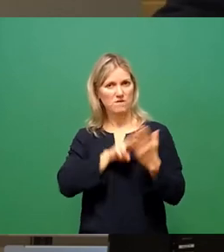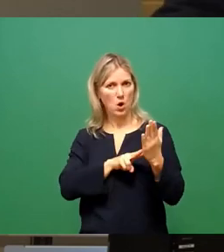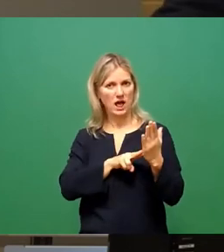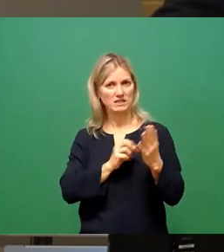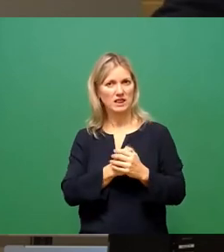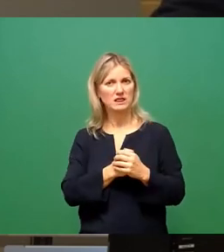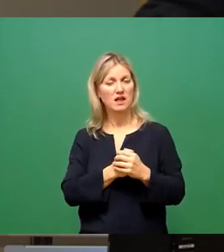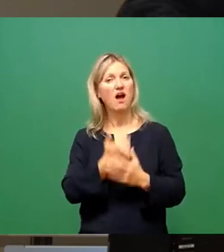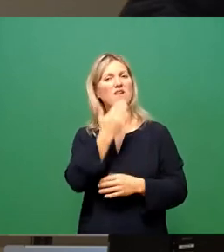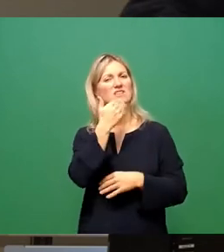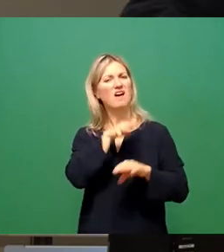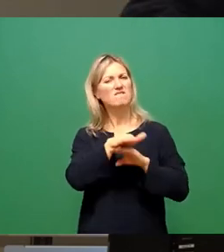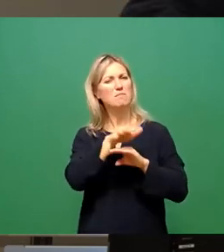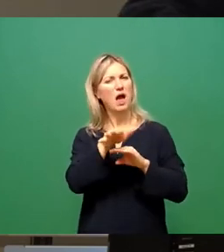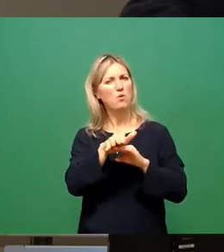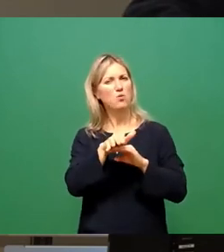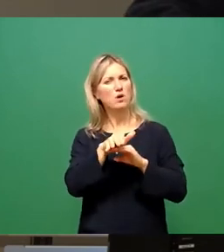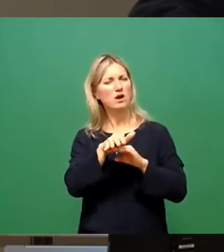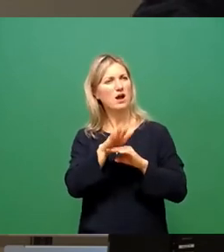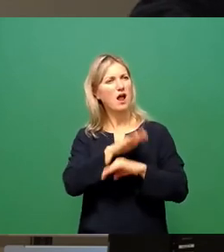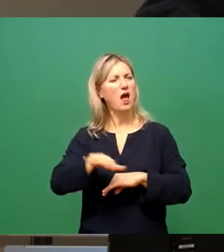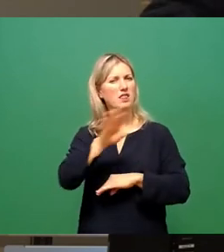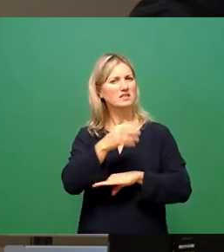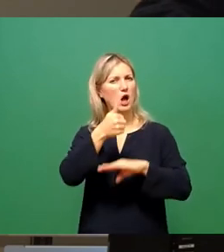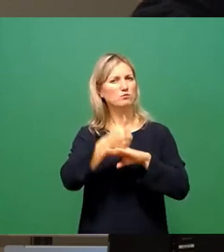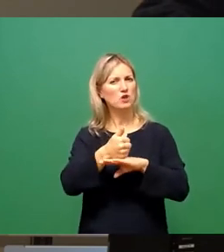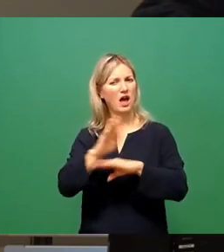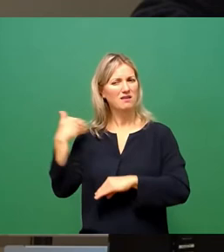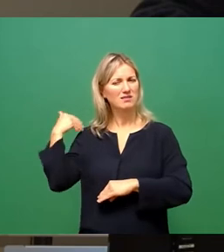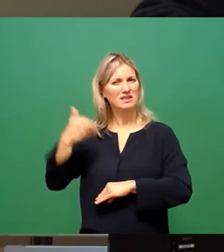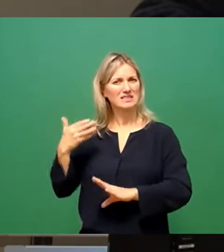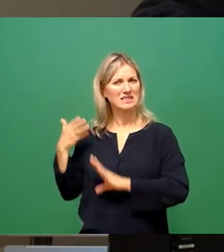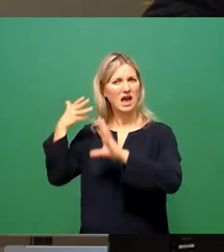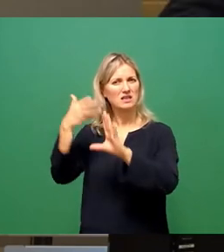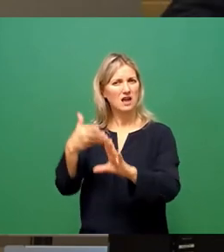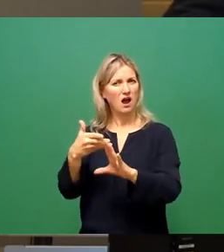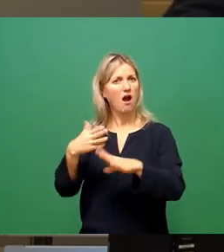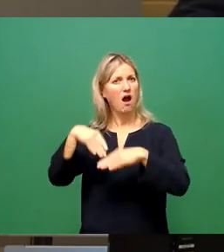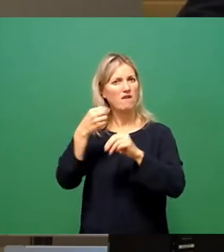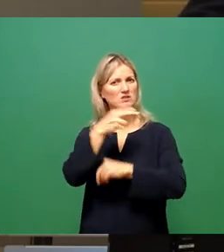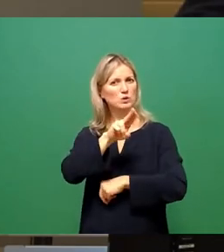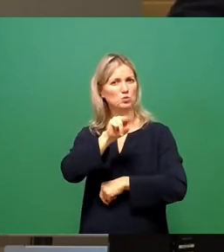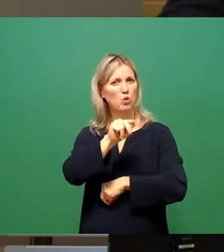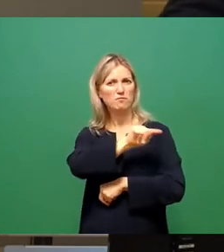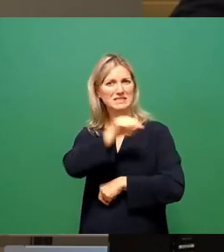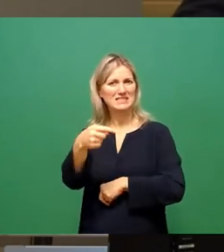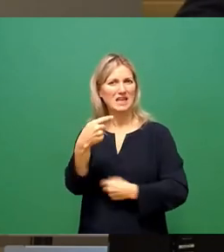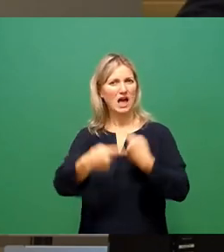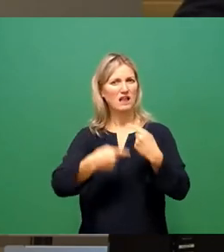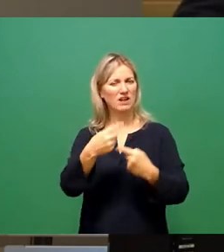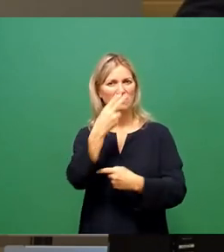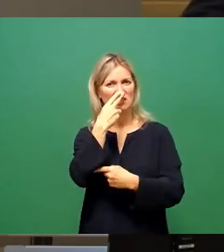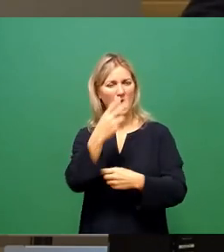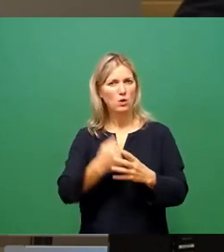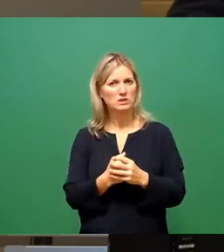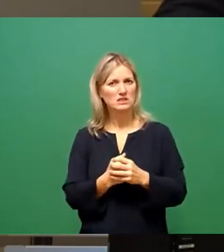Wasserverbrauch in der Landeshauptstadt in den letzten zehn Jahren seit 2012 entwickelt? Bitte schlüssen Sie nach Anteil der